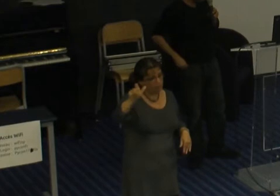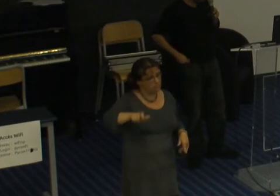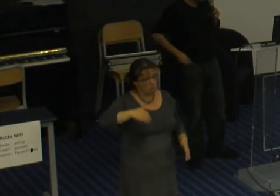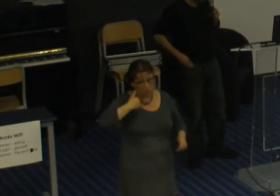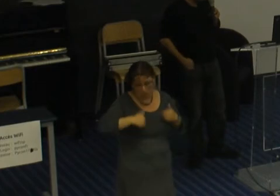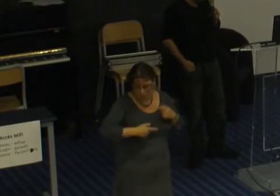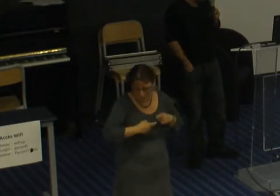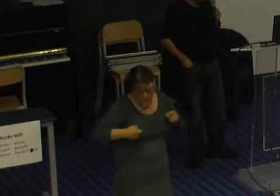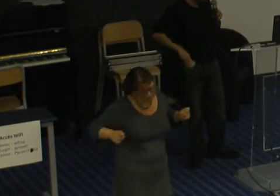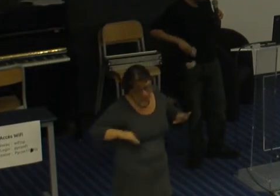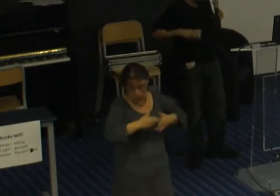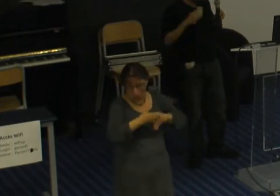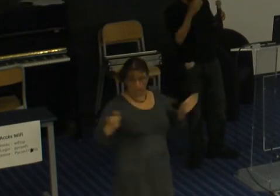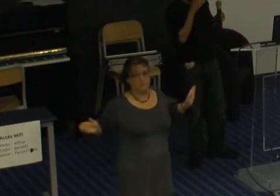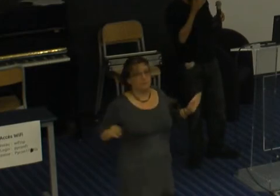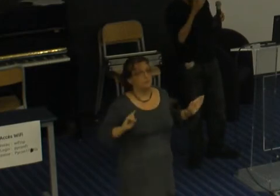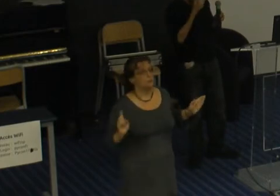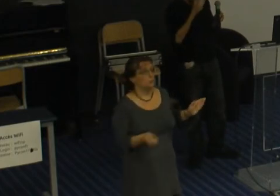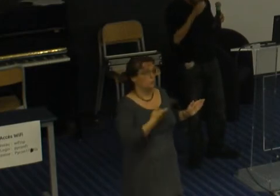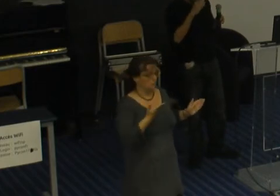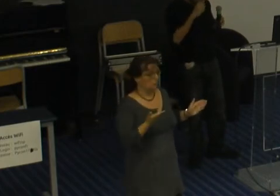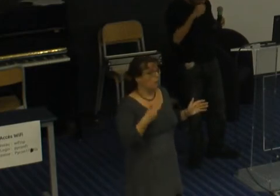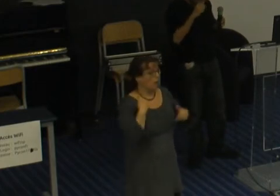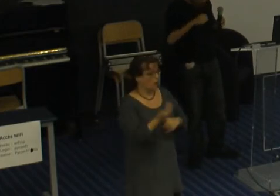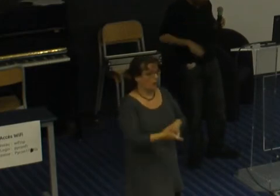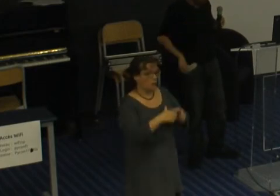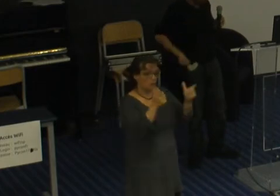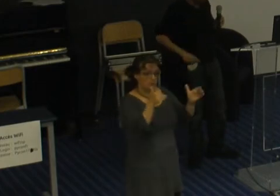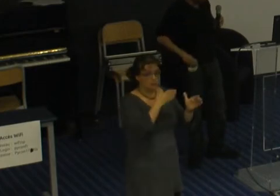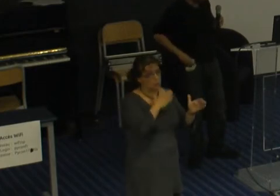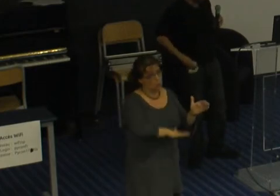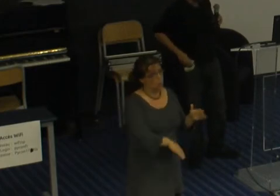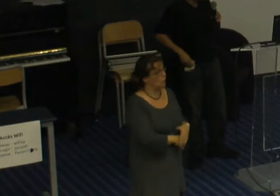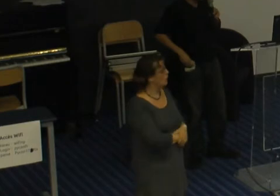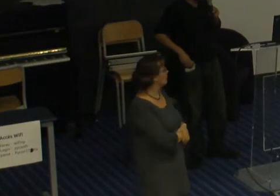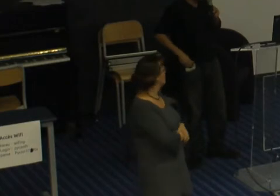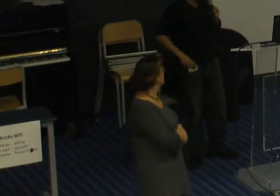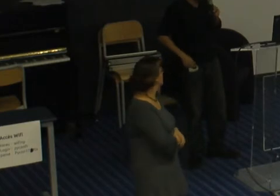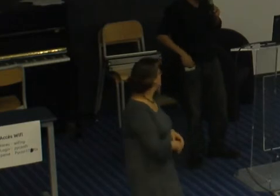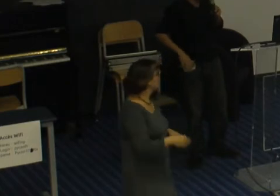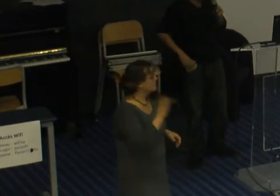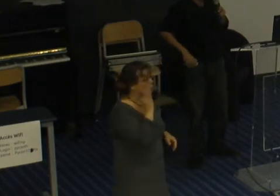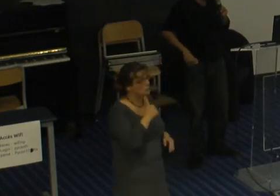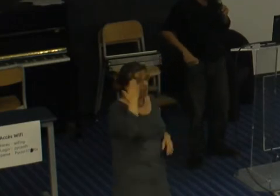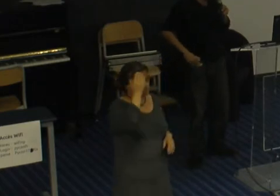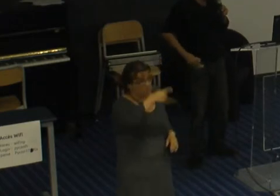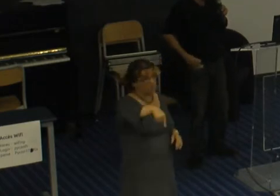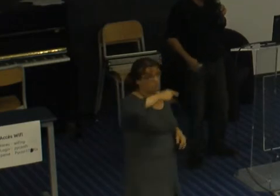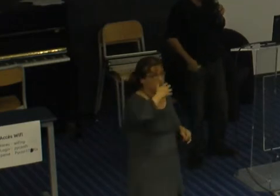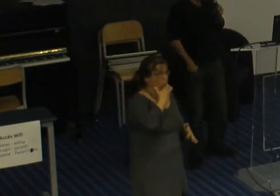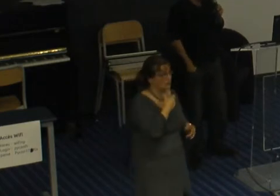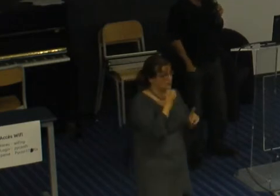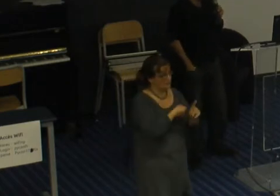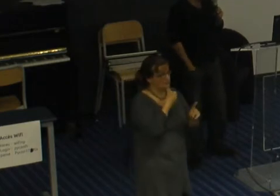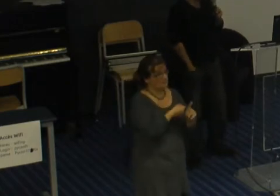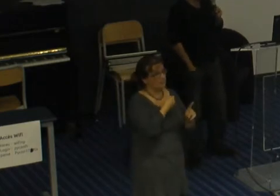donc bon donc c'est la si vous faites vous voulez lutter contre les discriminations ne mettez